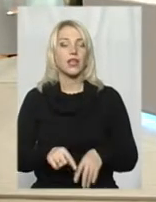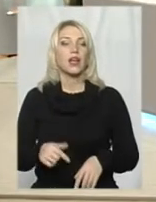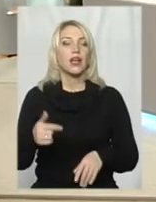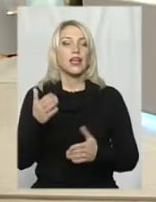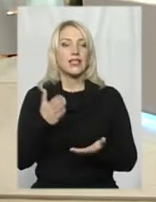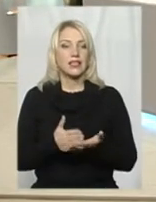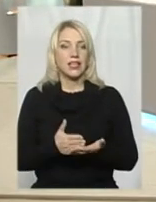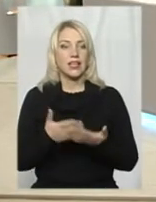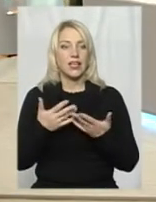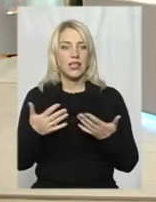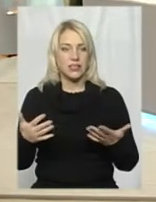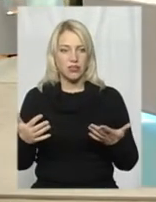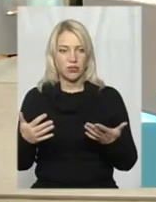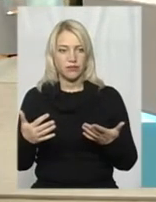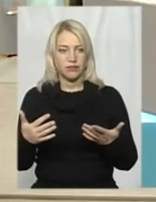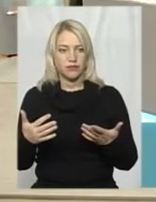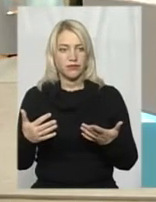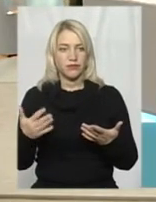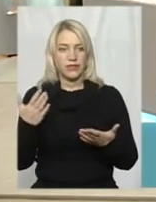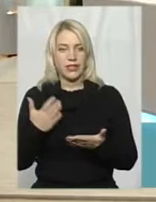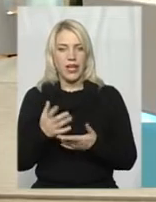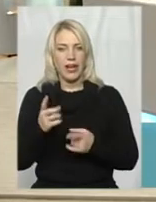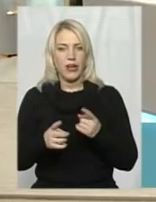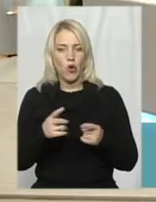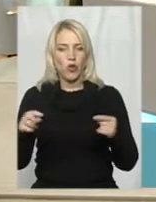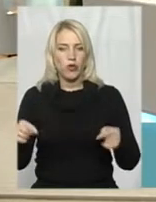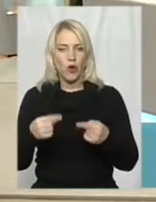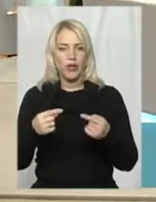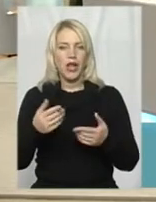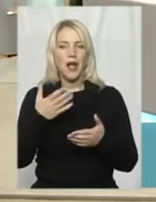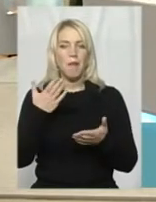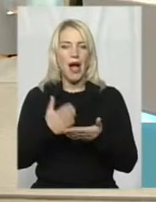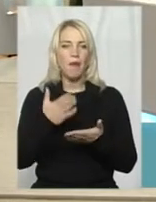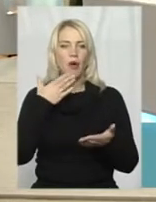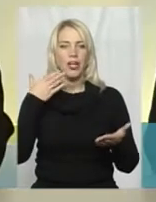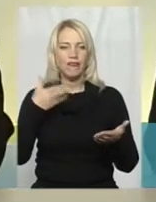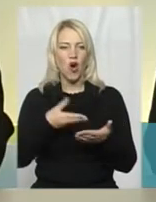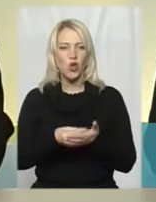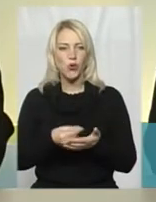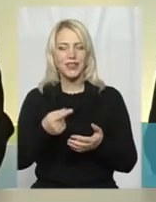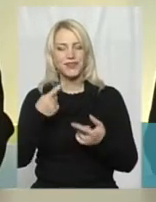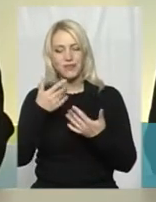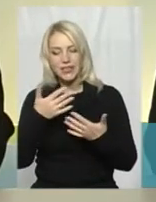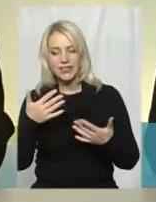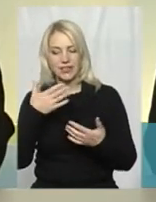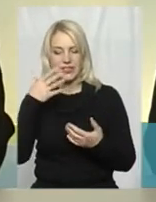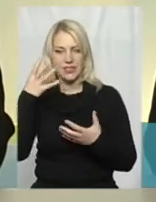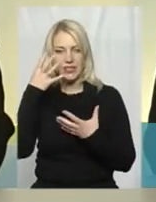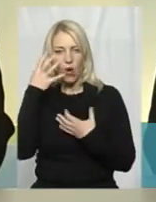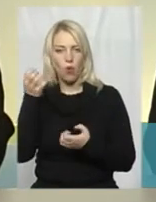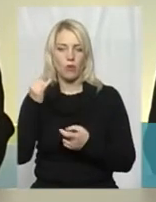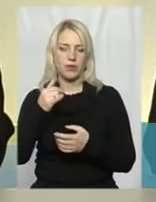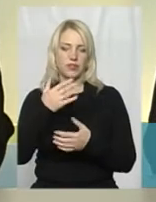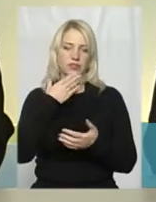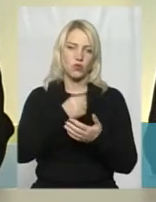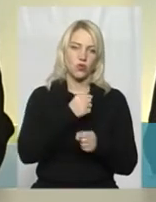різного. Ми ж всі реконструктори маємо свої інші захоплення, свою роботу, і не